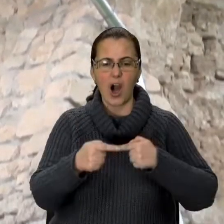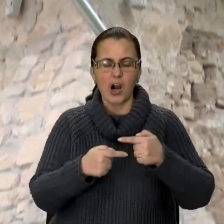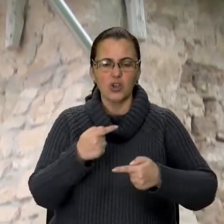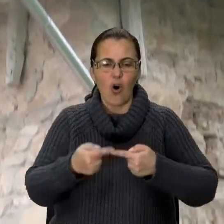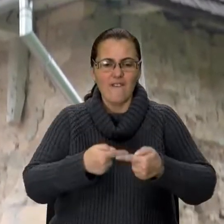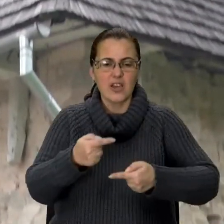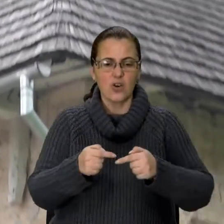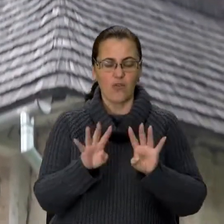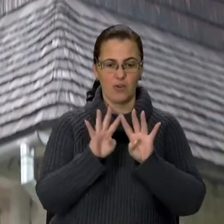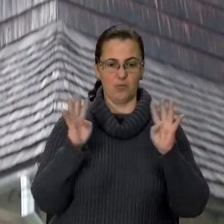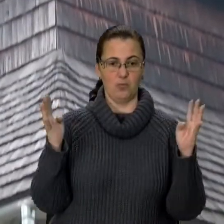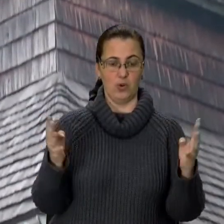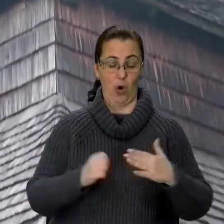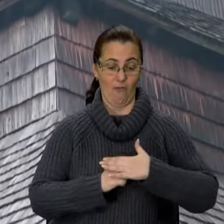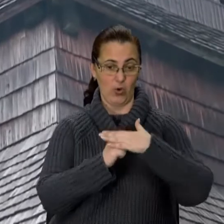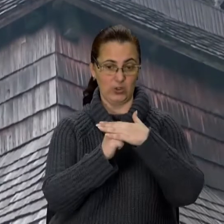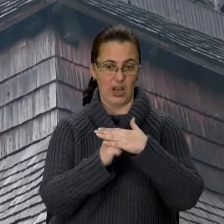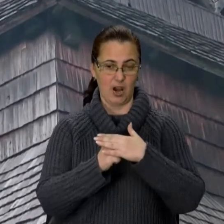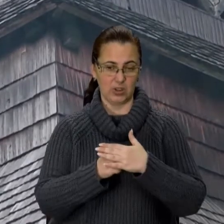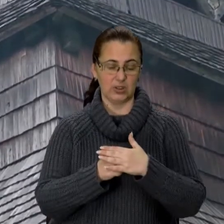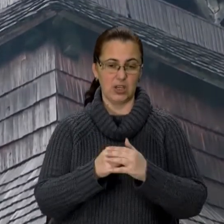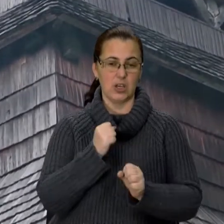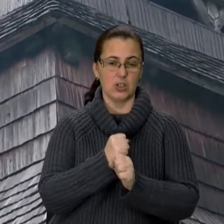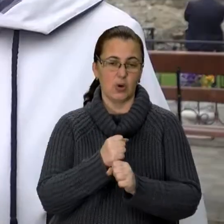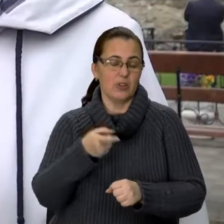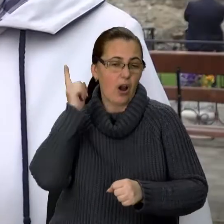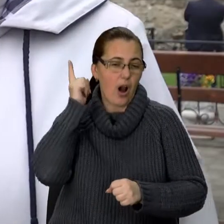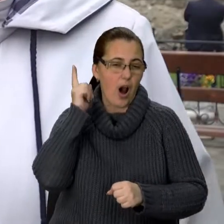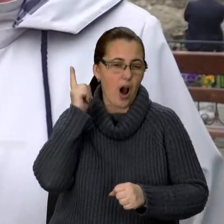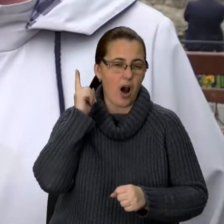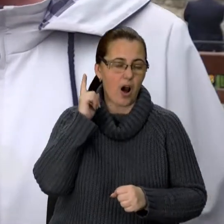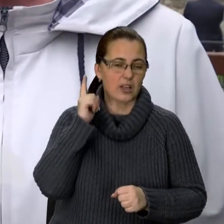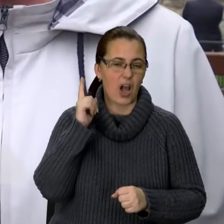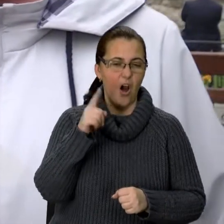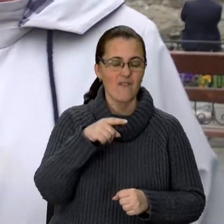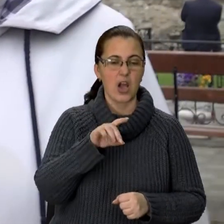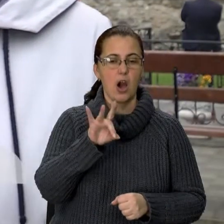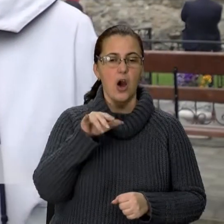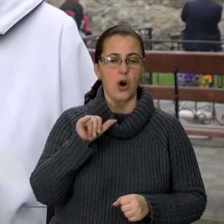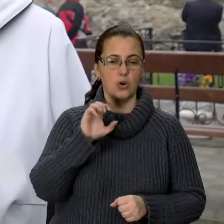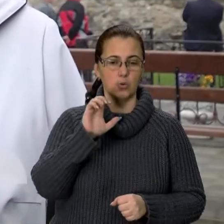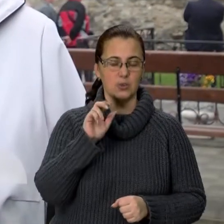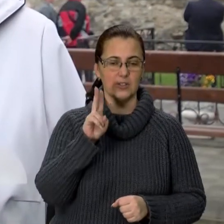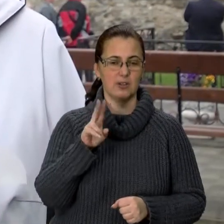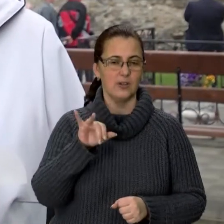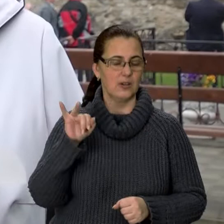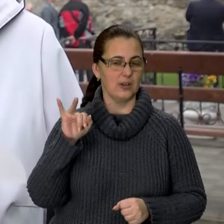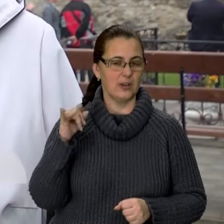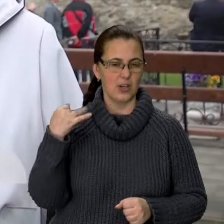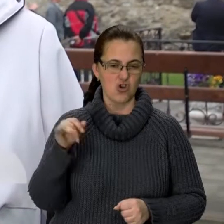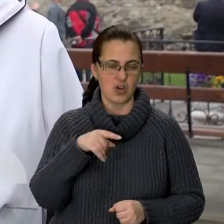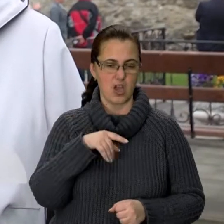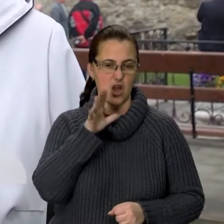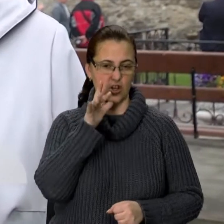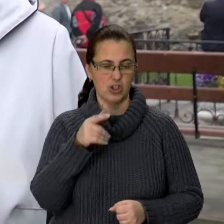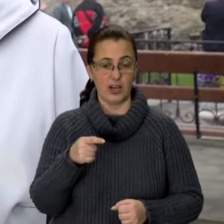фундаменти, на думку дослідників, сягають ще давньоруських часів. Кажуть, що в цій церкві є підземелля, через яке можна було